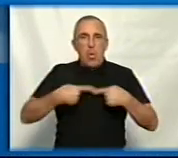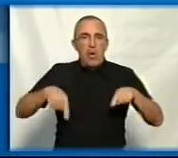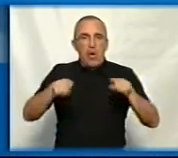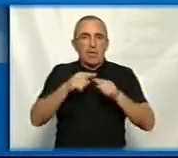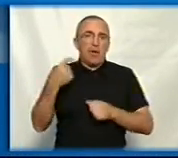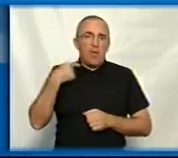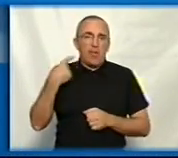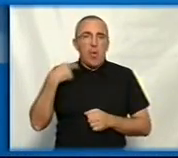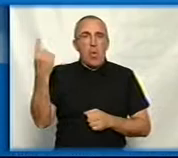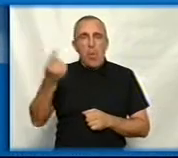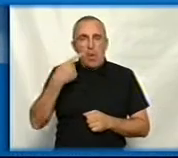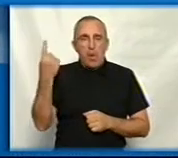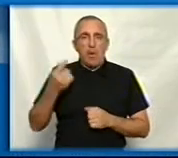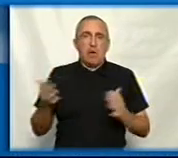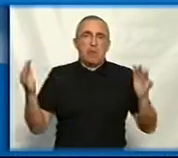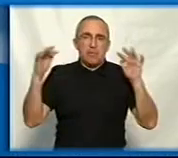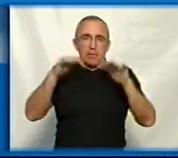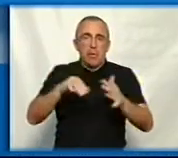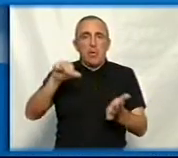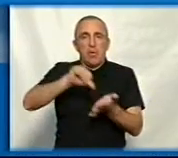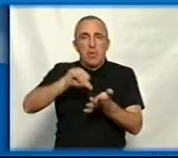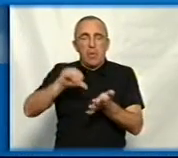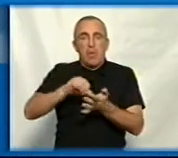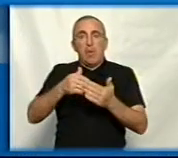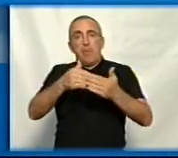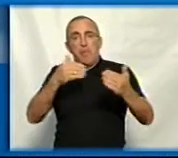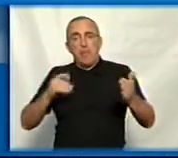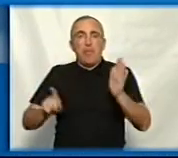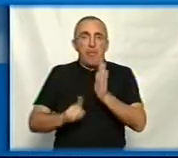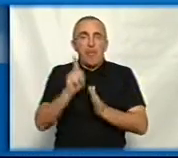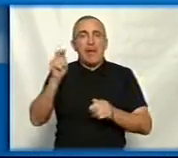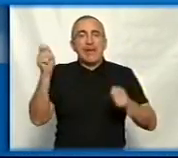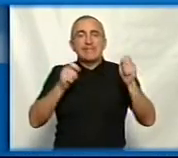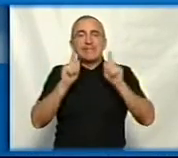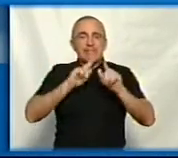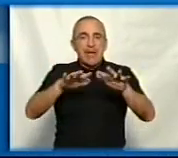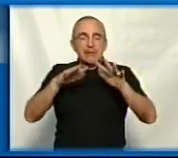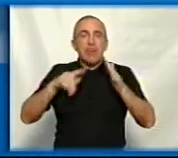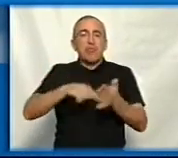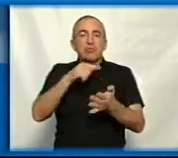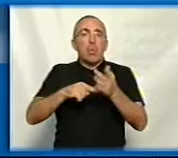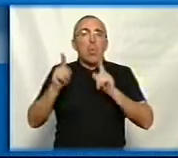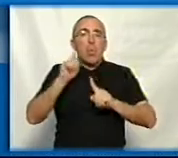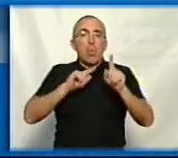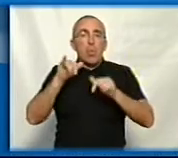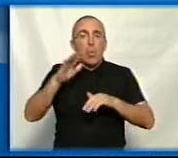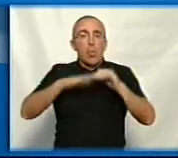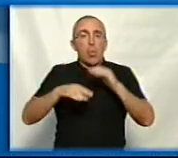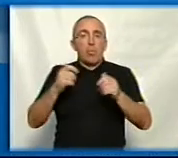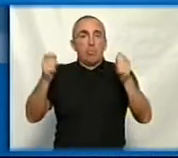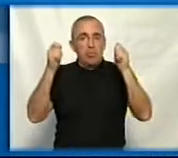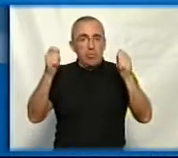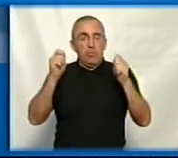з Кіроворадської області. Зібралися учасники акції перед початком сесії міської ради Кропивницького. У руках тримали